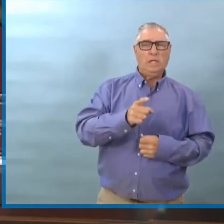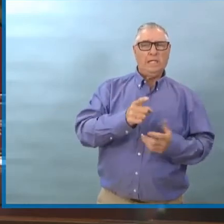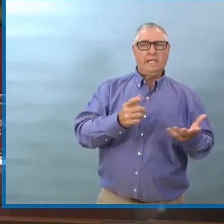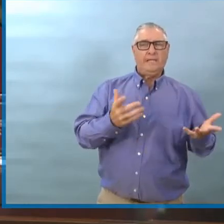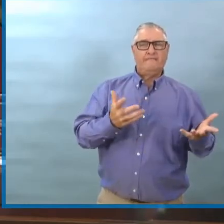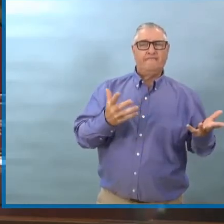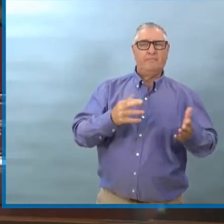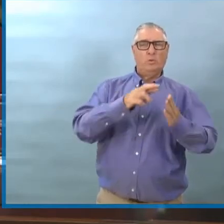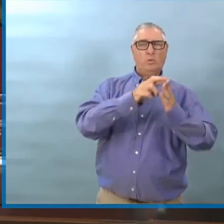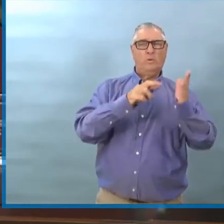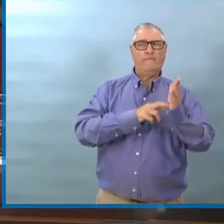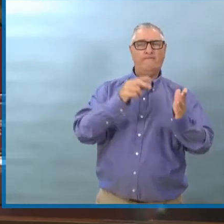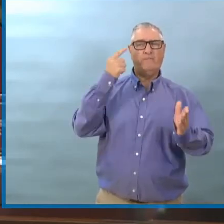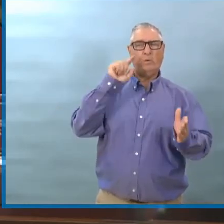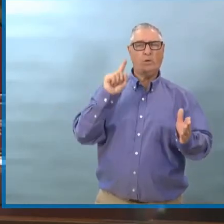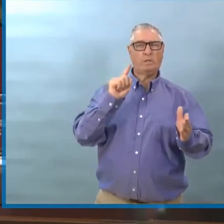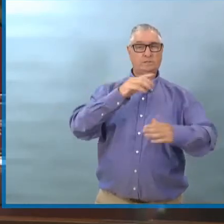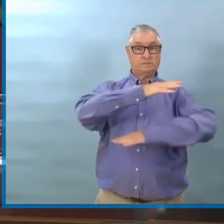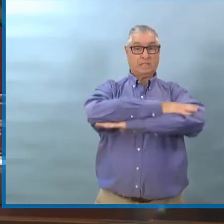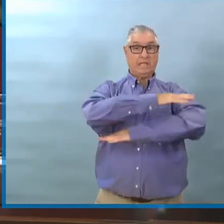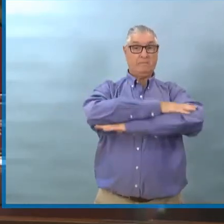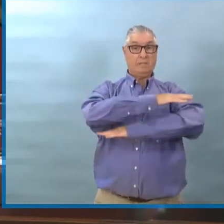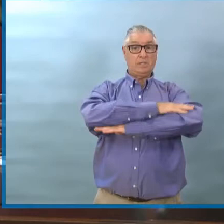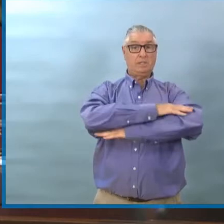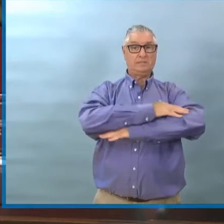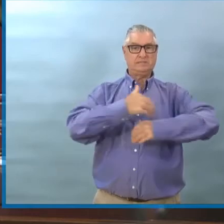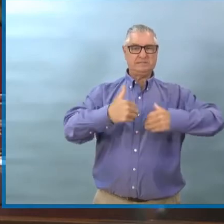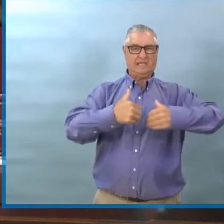Question inaudible.